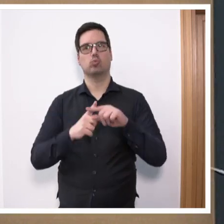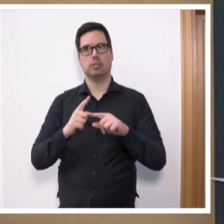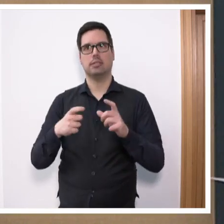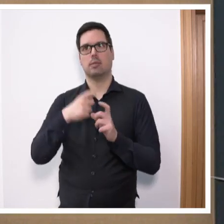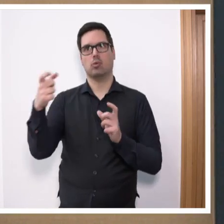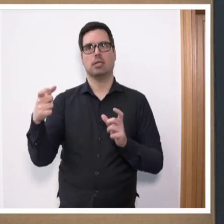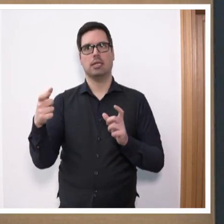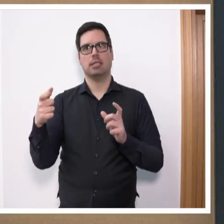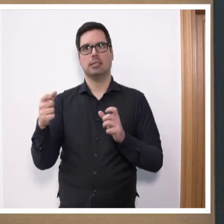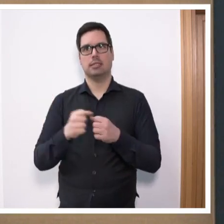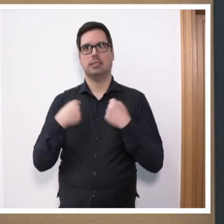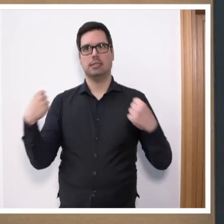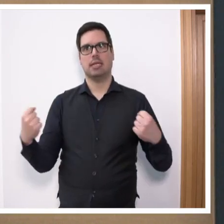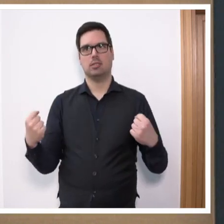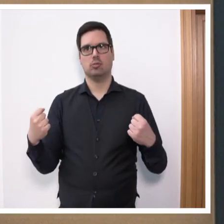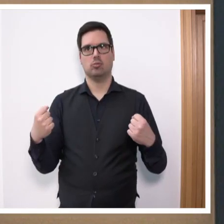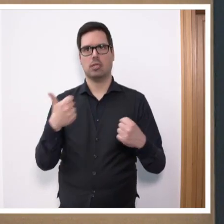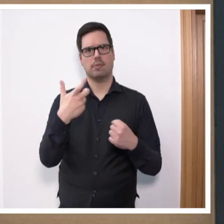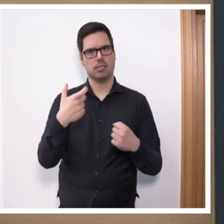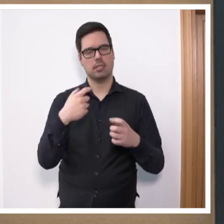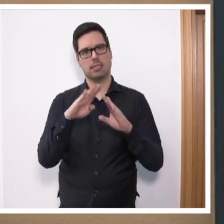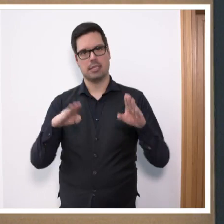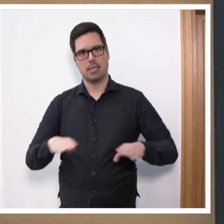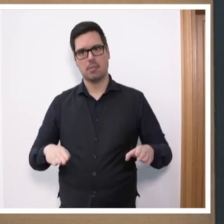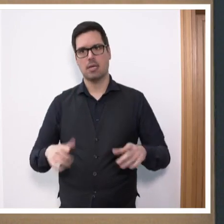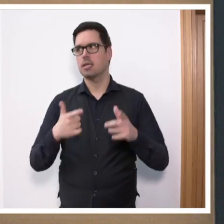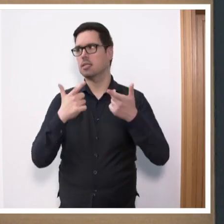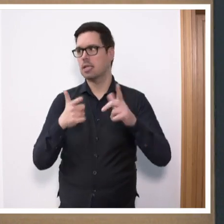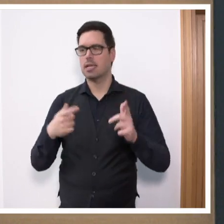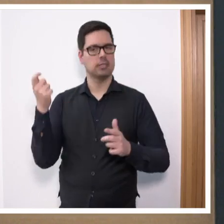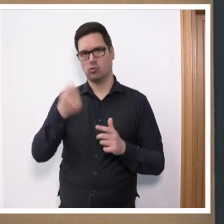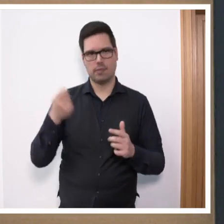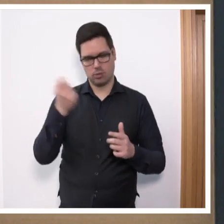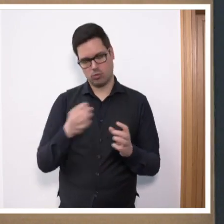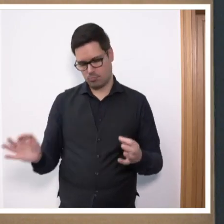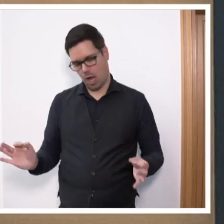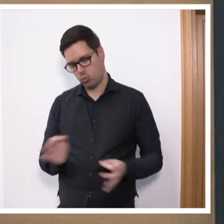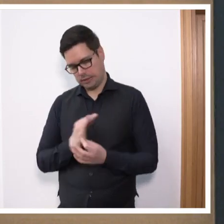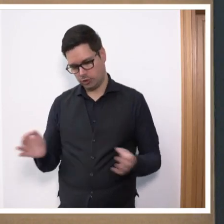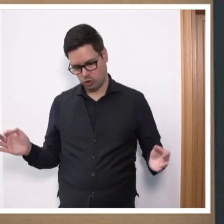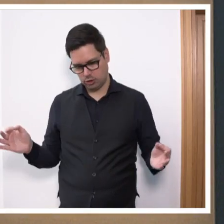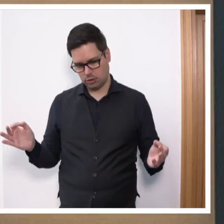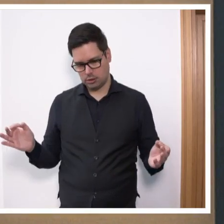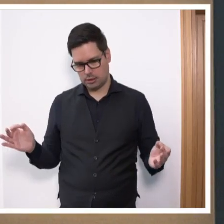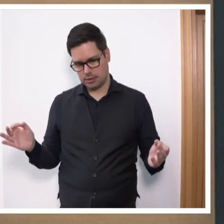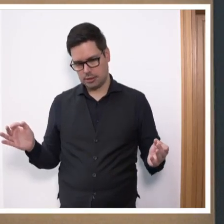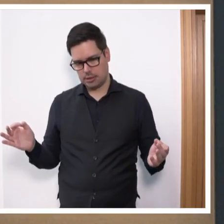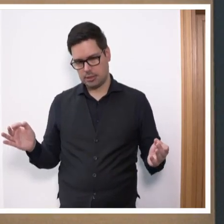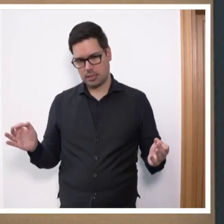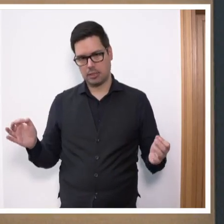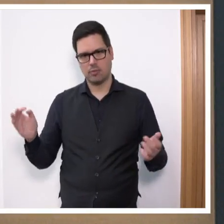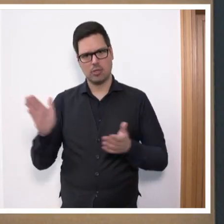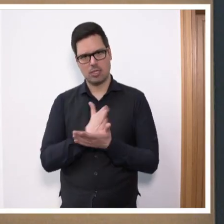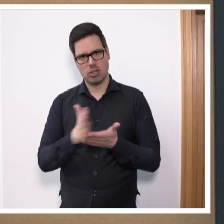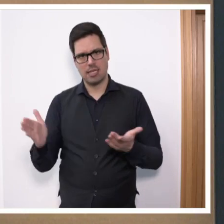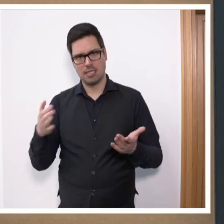Dezember sprachen Sie, Frau Rehlinger, davon, dass es eben keiner Dauersubventionen bedürfe. Das heißt, in einer wirklich für das Saarland entscheidenden